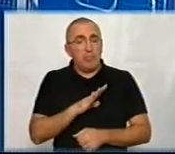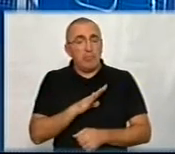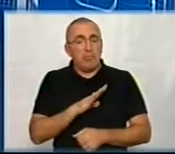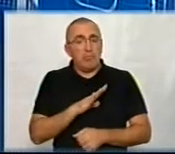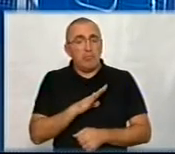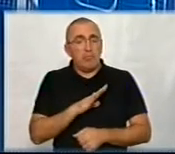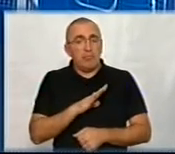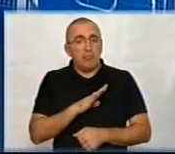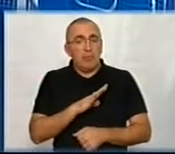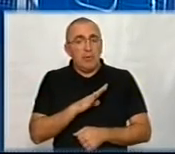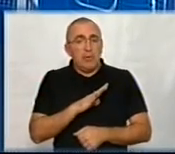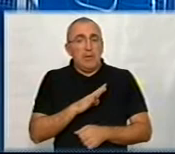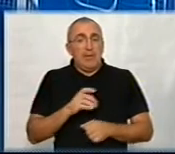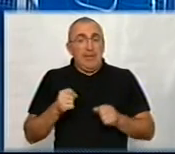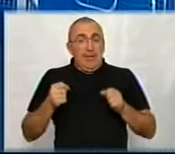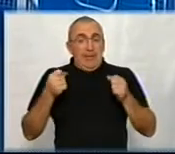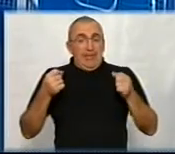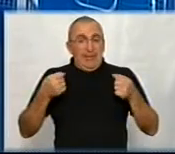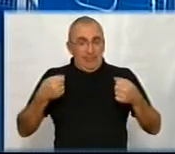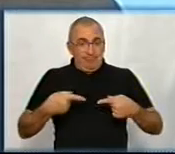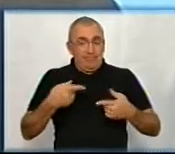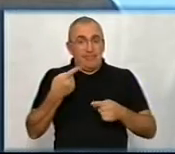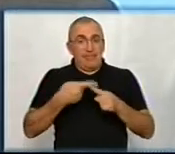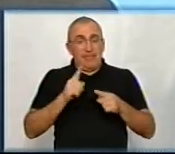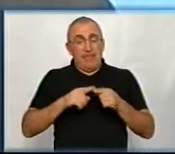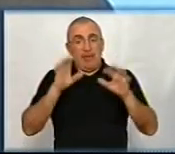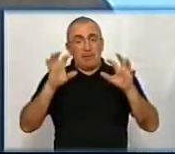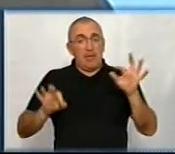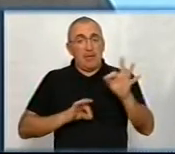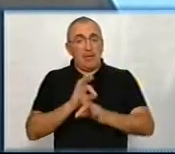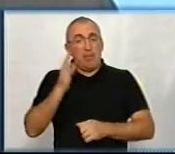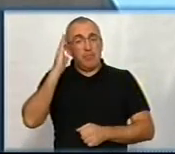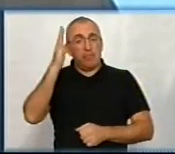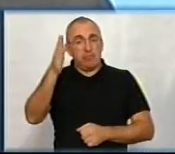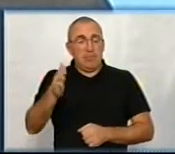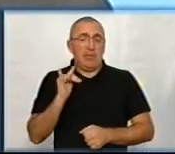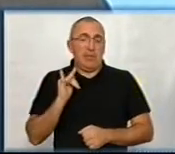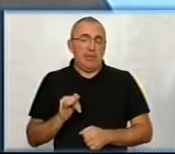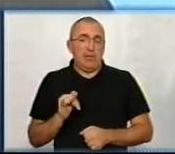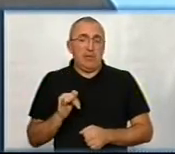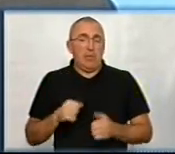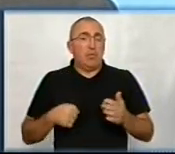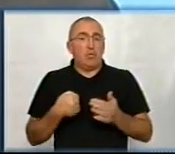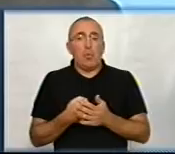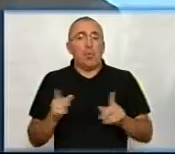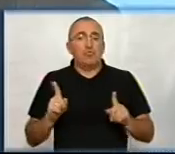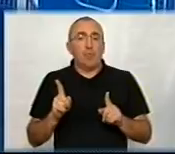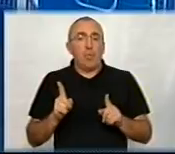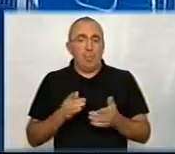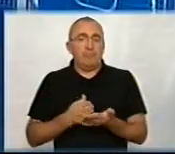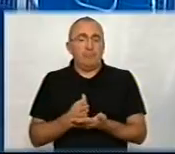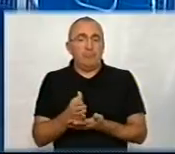передбачаєте, от згідно з тим, які є законопроєкти, які є тенденції і до чого йде?